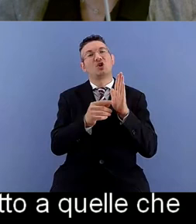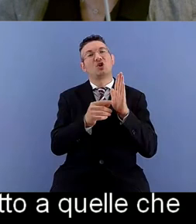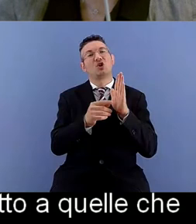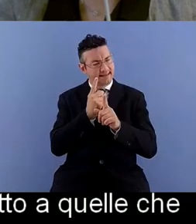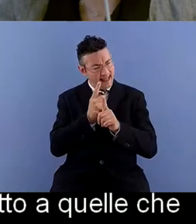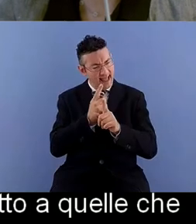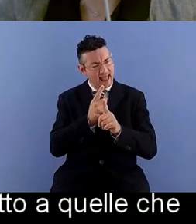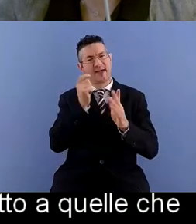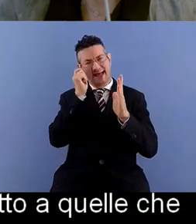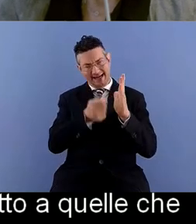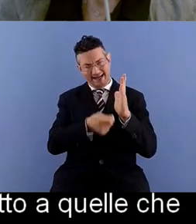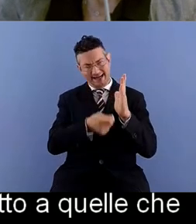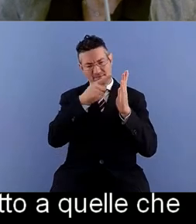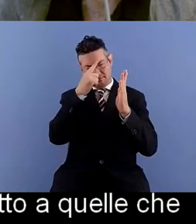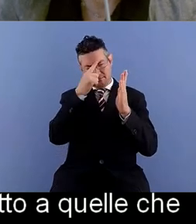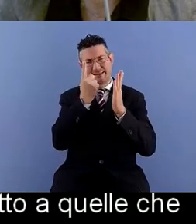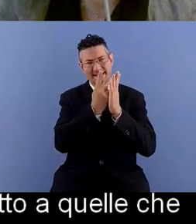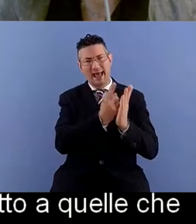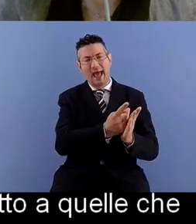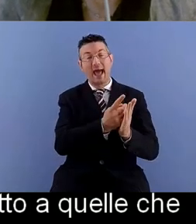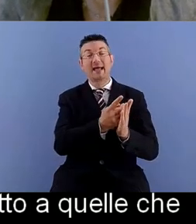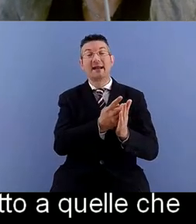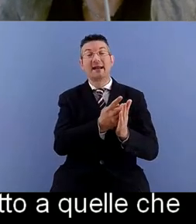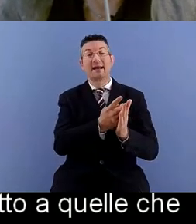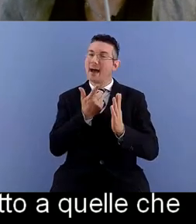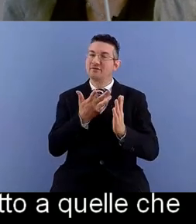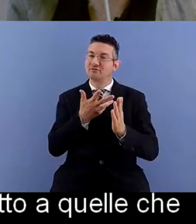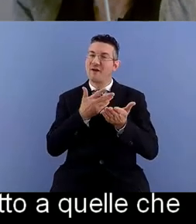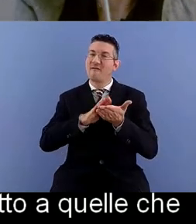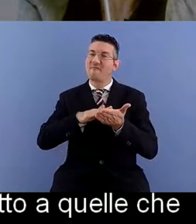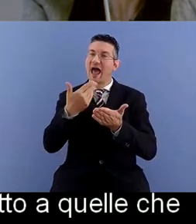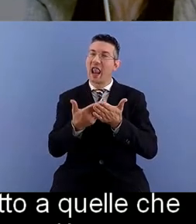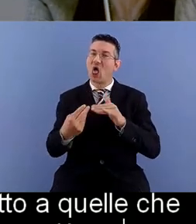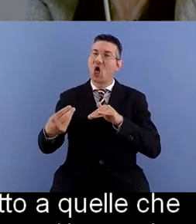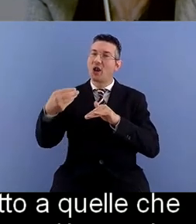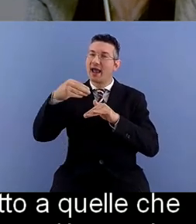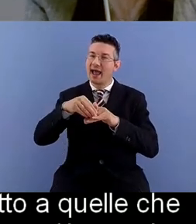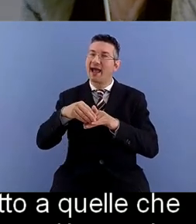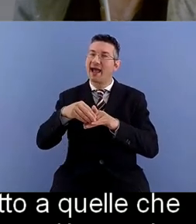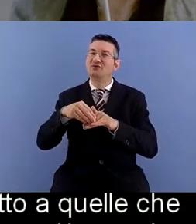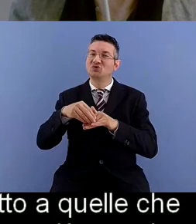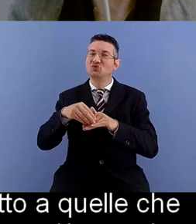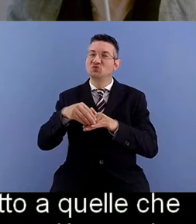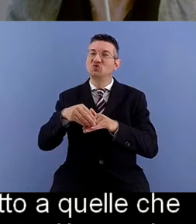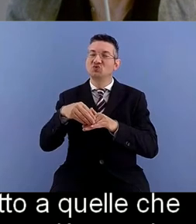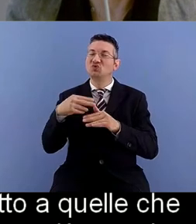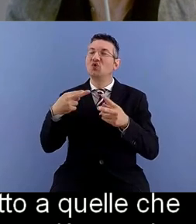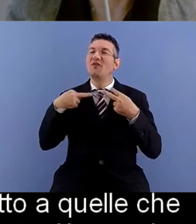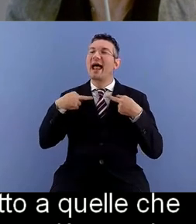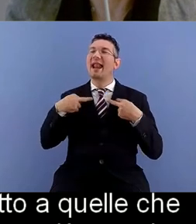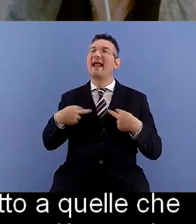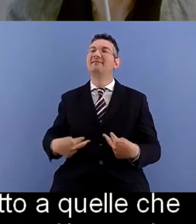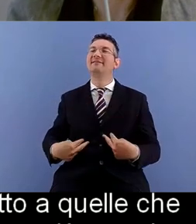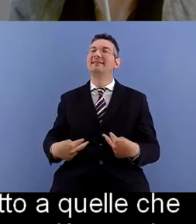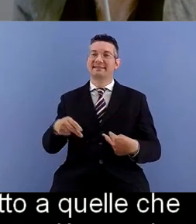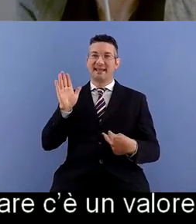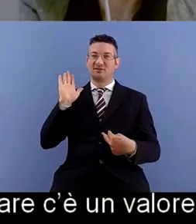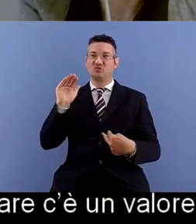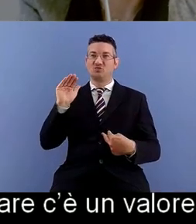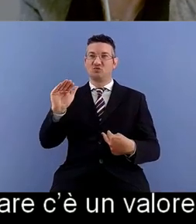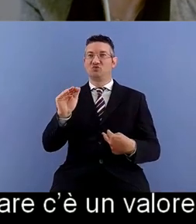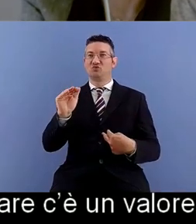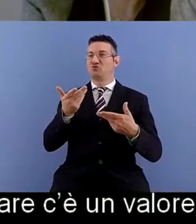poi un valore aggiunto che viene dato dal vivere questa